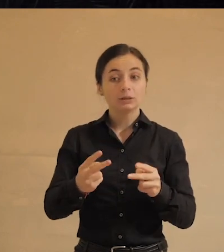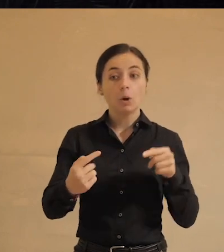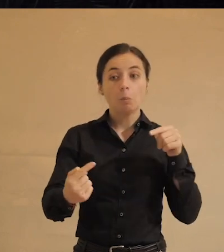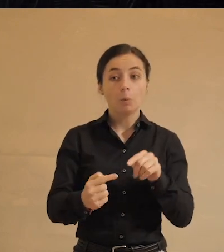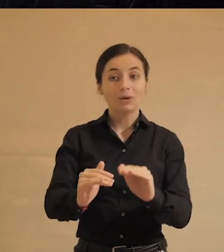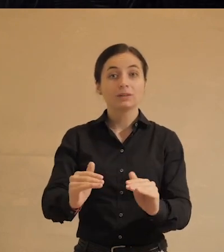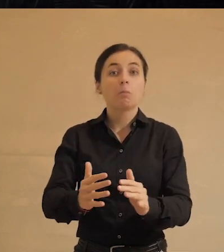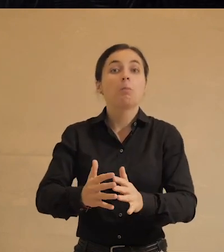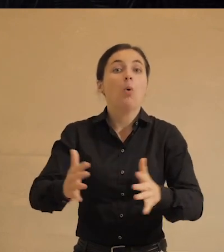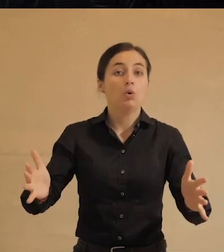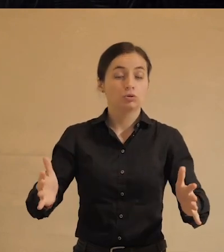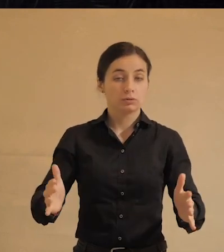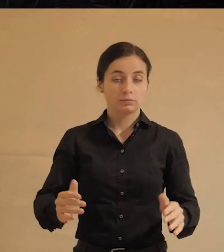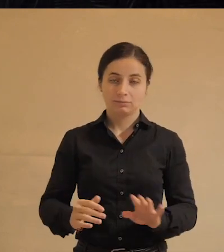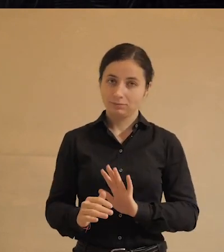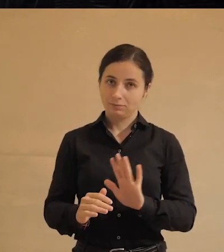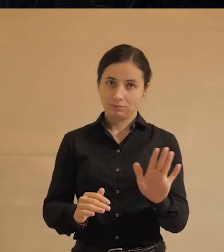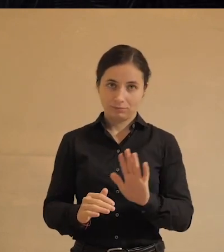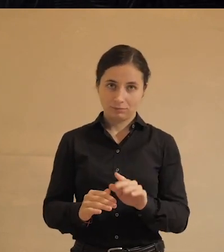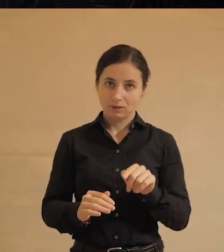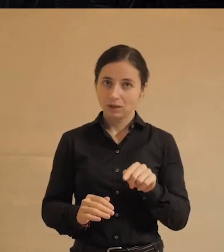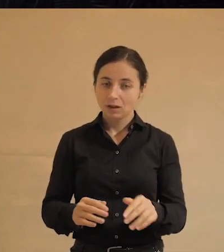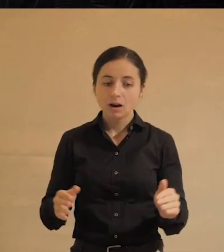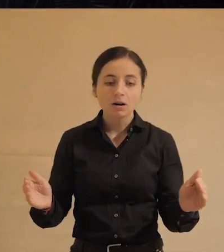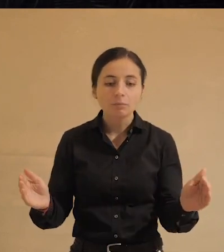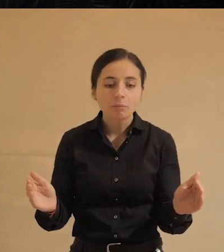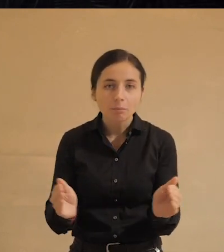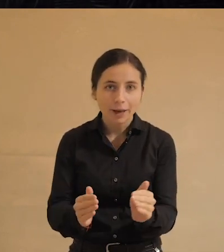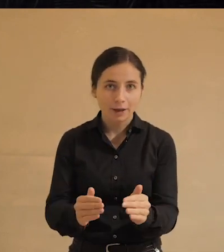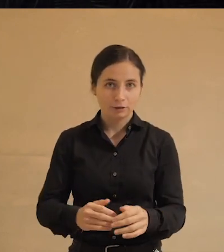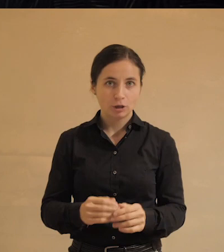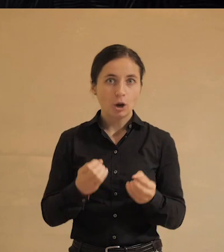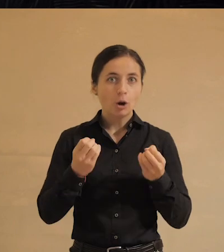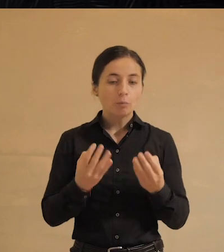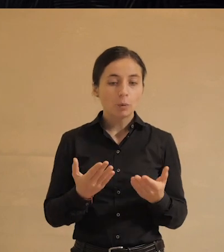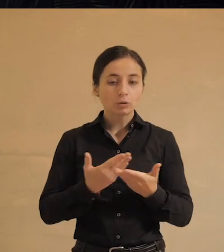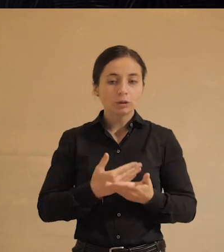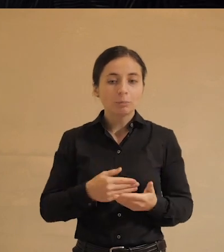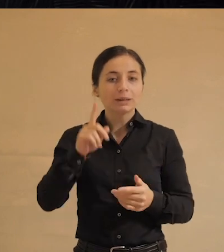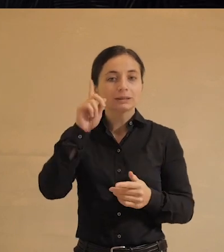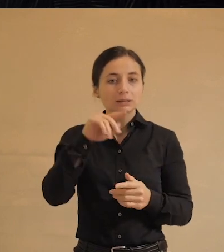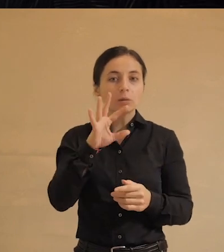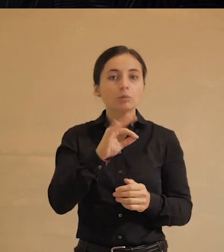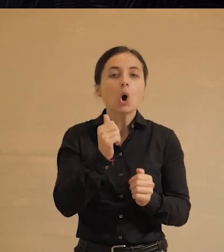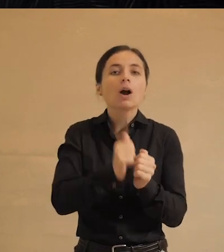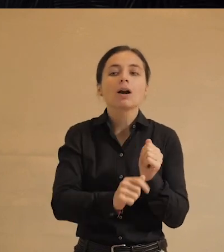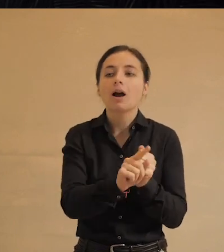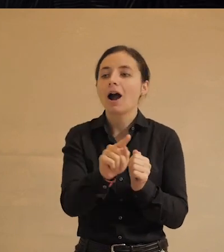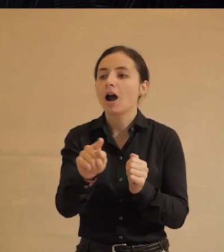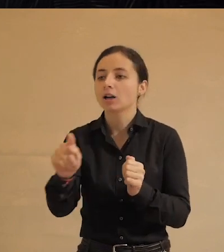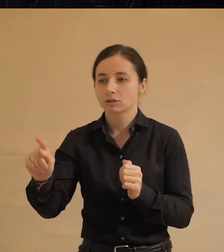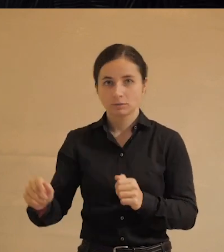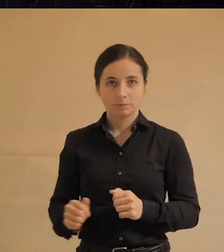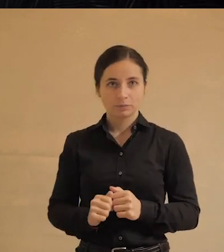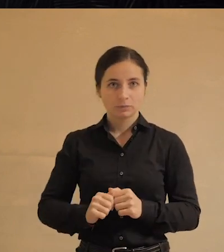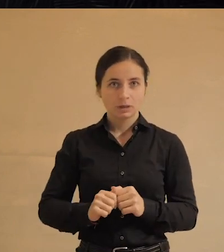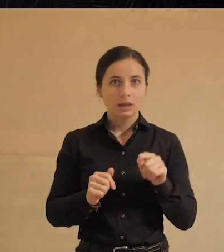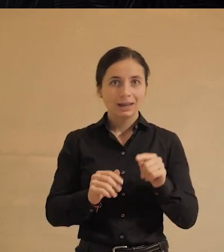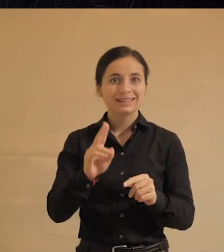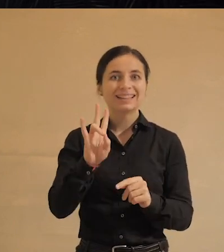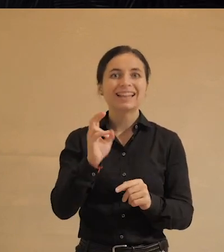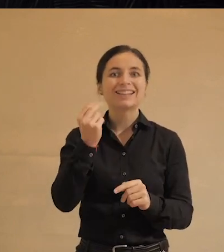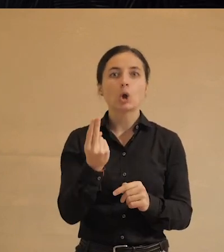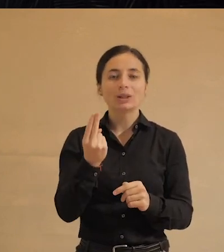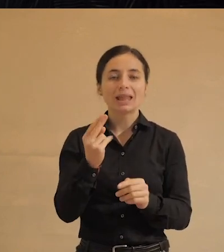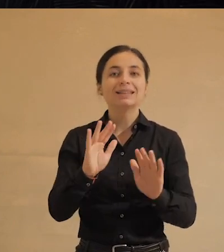детей стало больше. На самом деле их стало радикально меньше. Просто мы о них знаем о каждом. Каждая становится общенациональным